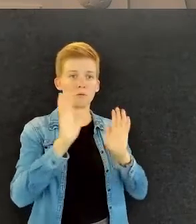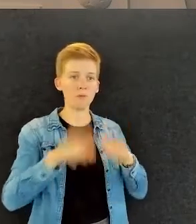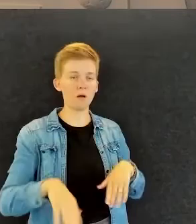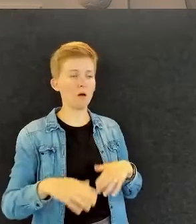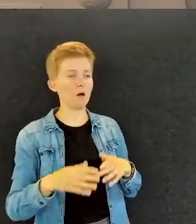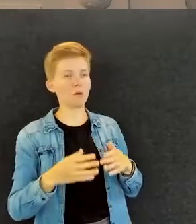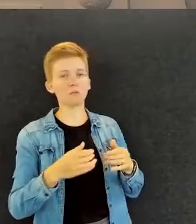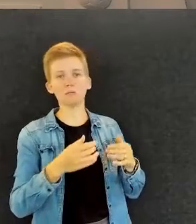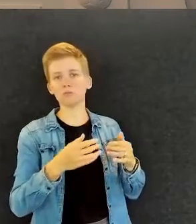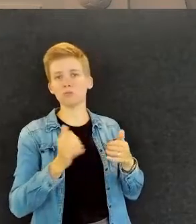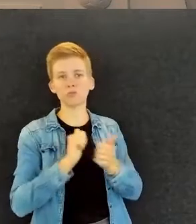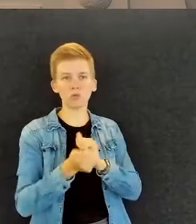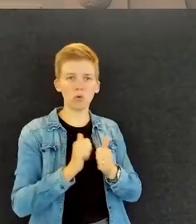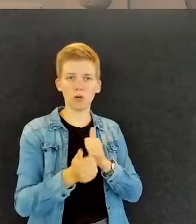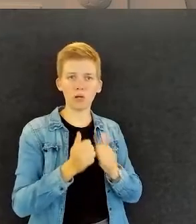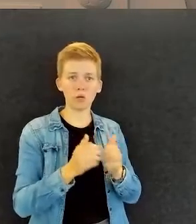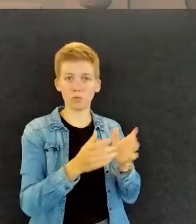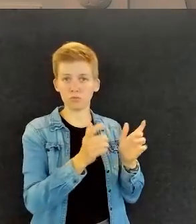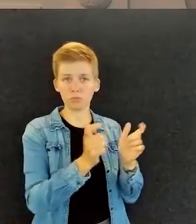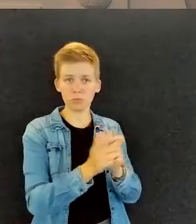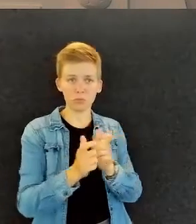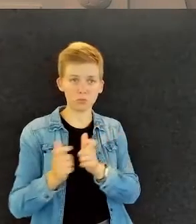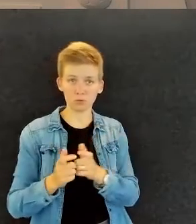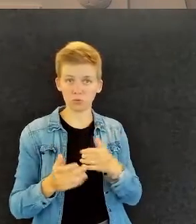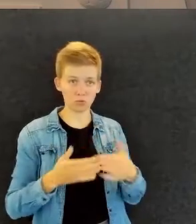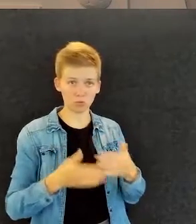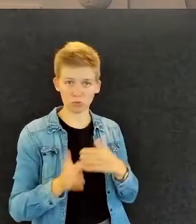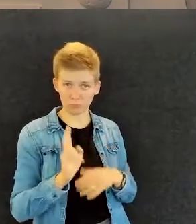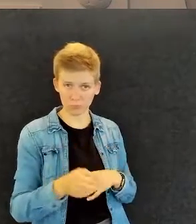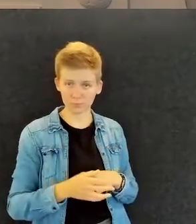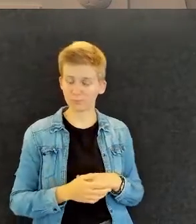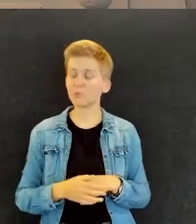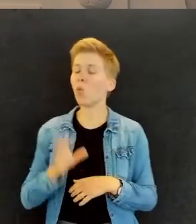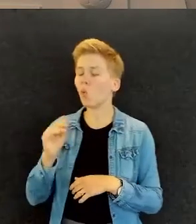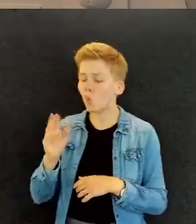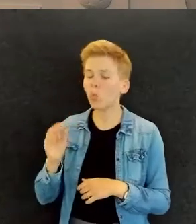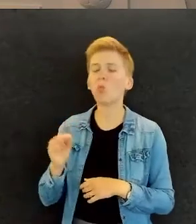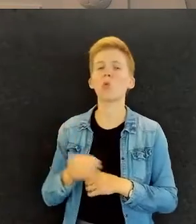myös muissa tehtävissä kuin suoraan vaikka paraurheiluun liittyvissä tehtävissä? Ilman muuta.